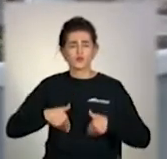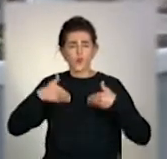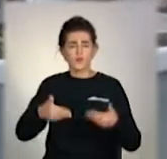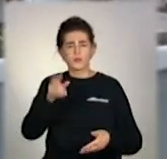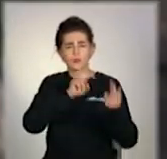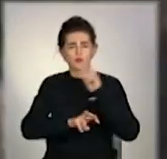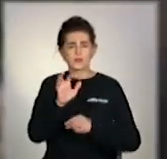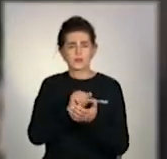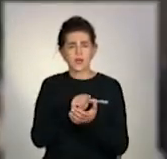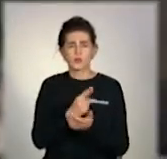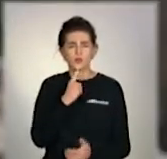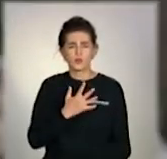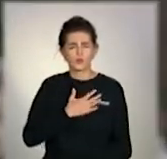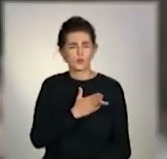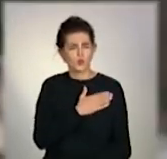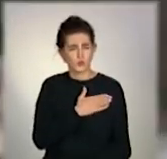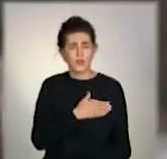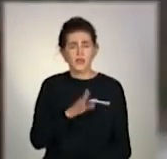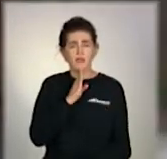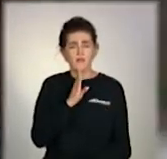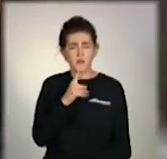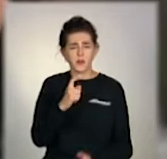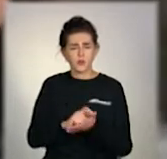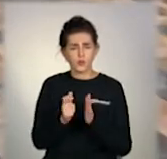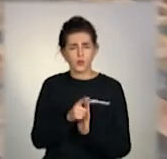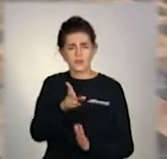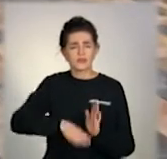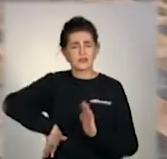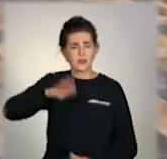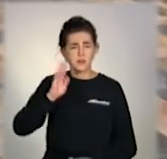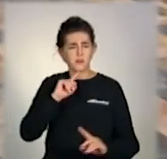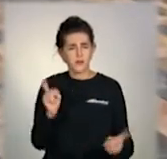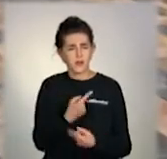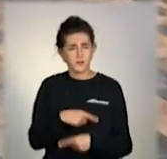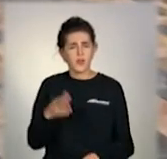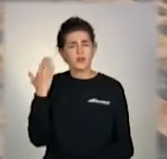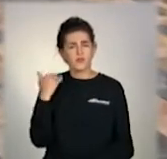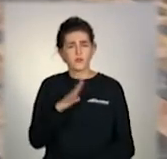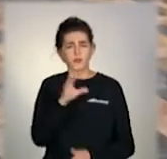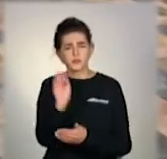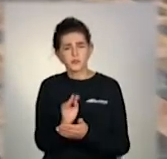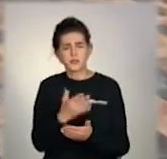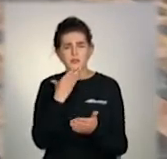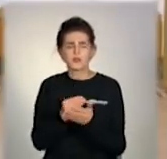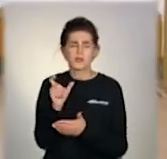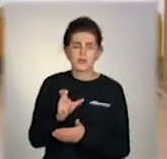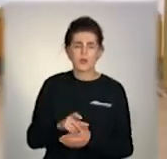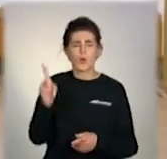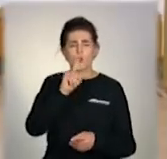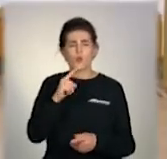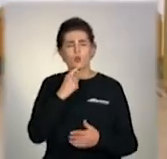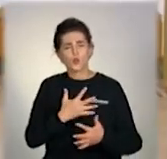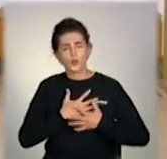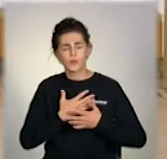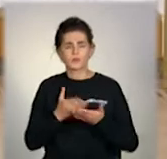душі. Першокурсниця Ангеліна з дитинства співає. Пізніше почала писати і власні вірші про любов та історію